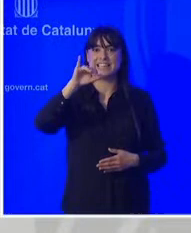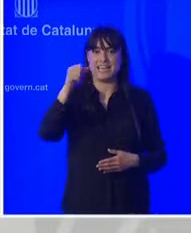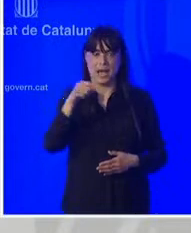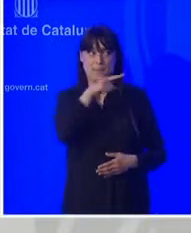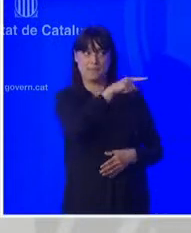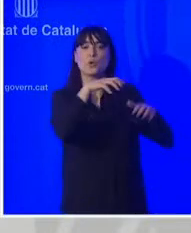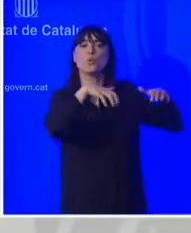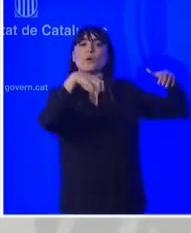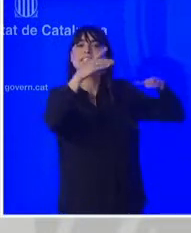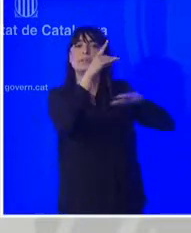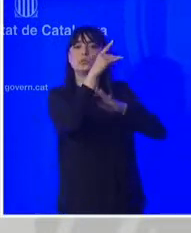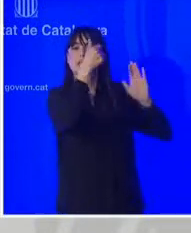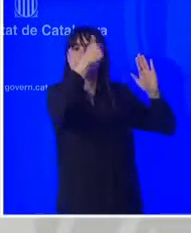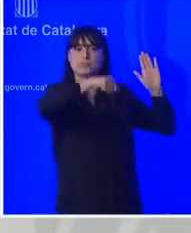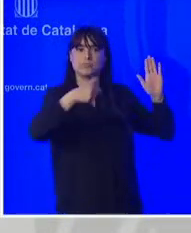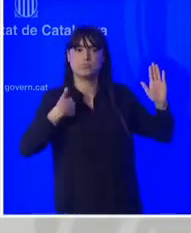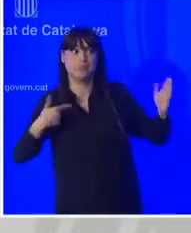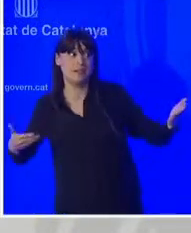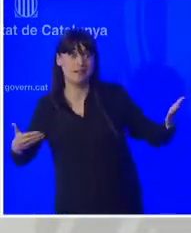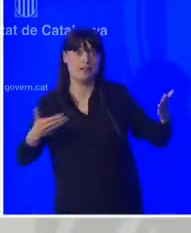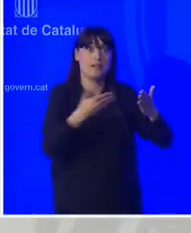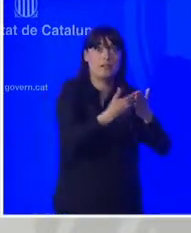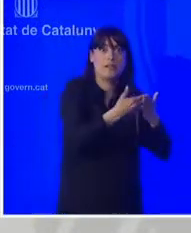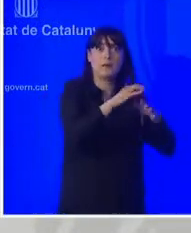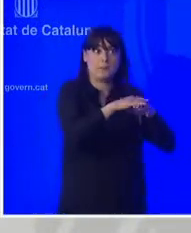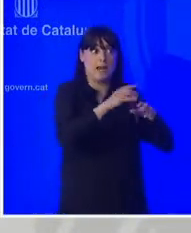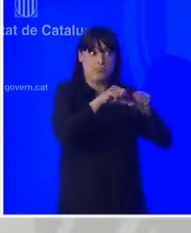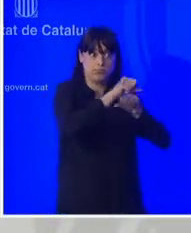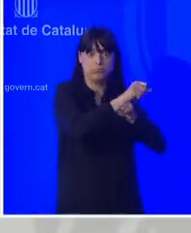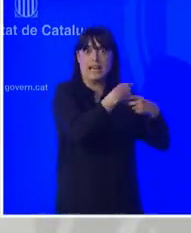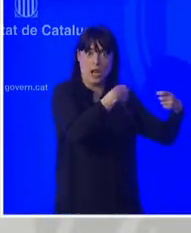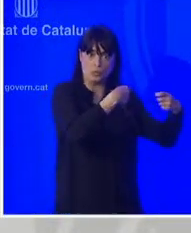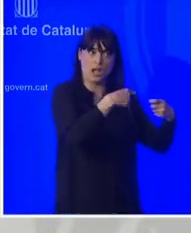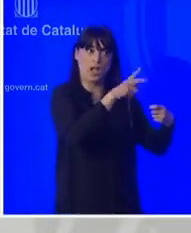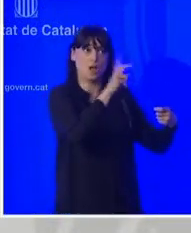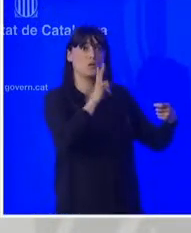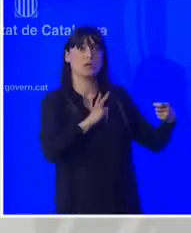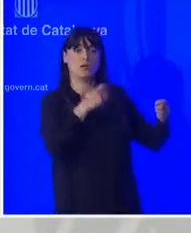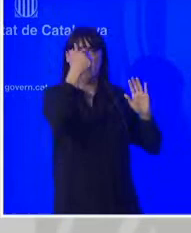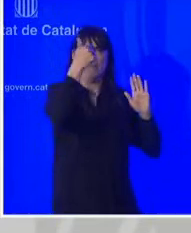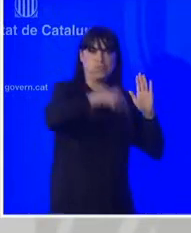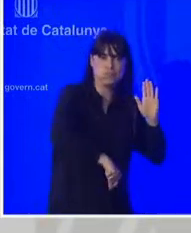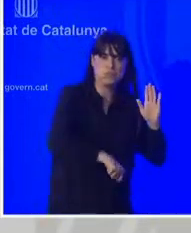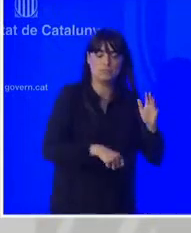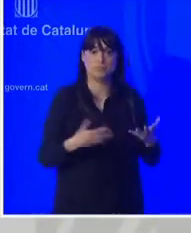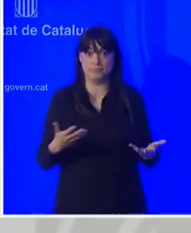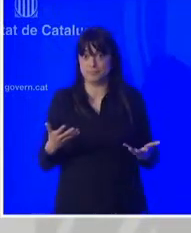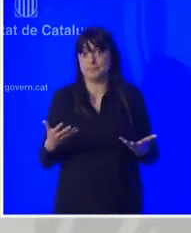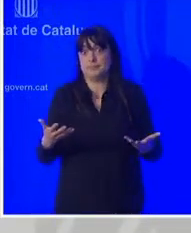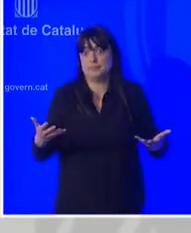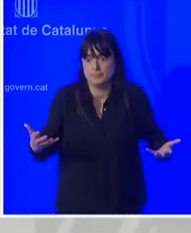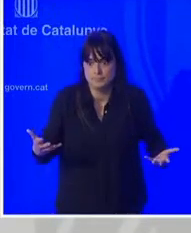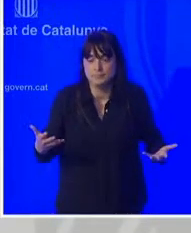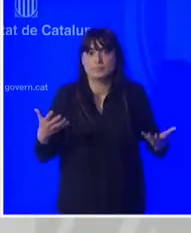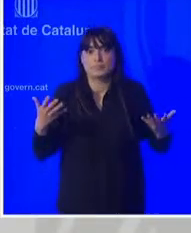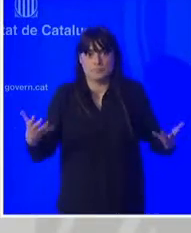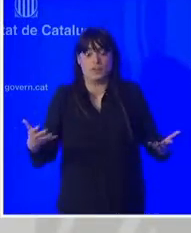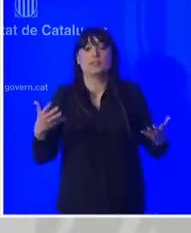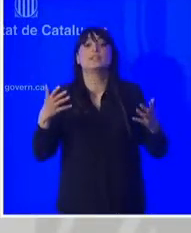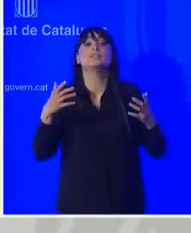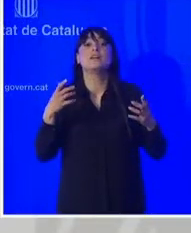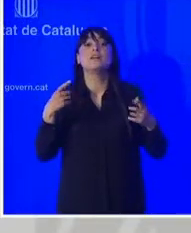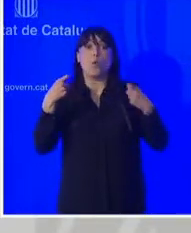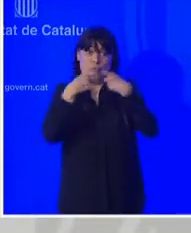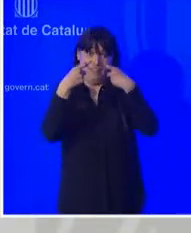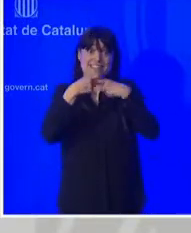conflicte polític entre Catalunya i l'Estat espanyol passa per l'amnistia i per l'exercici al dret a l'autodeterminació